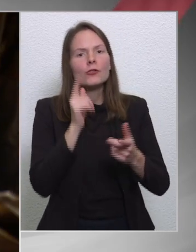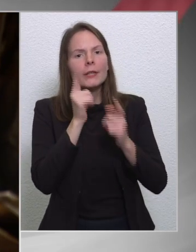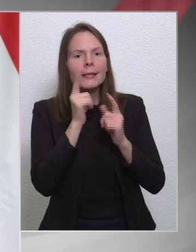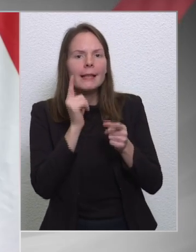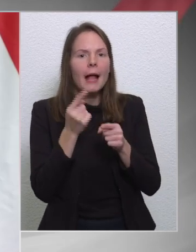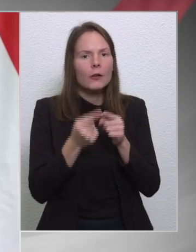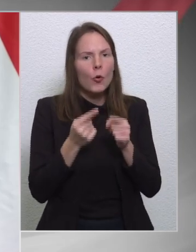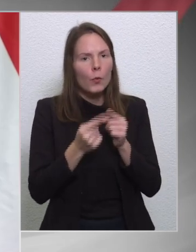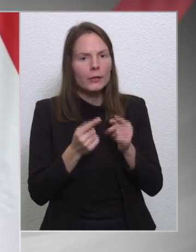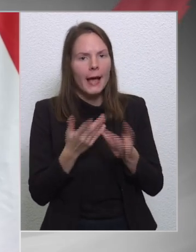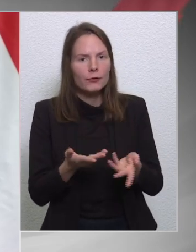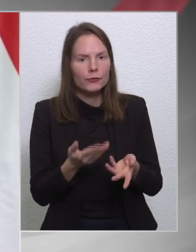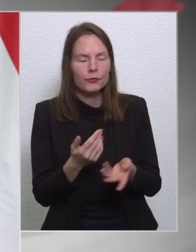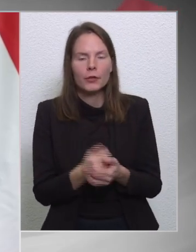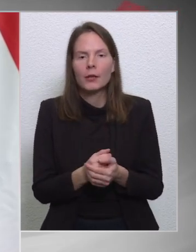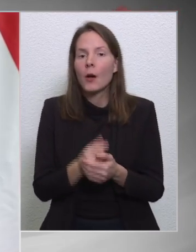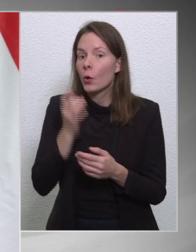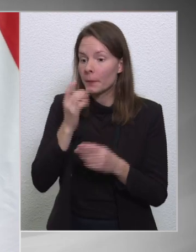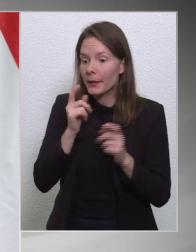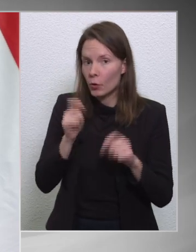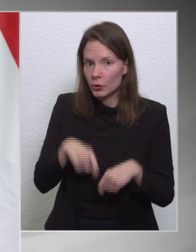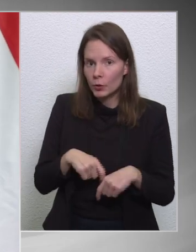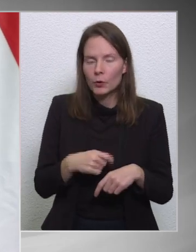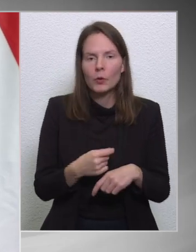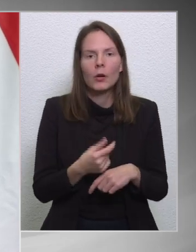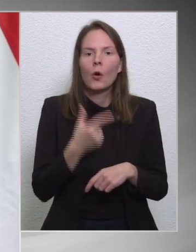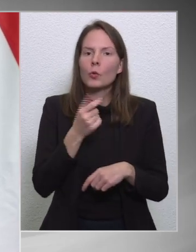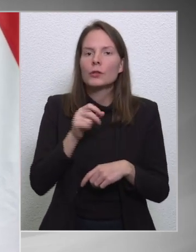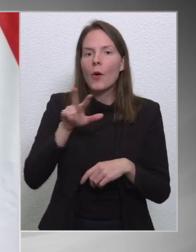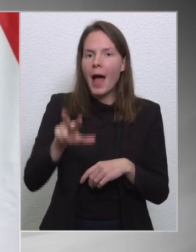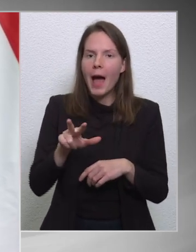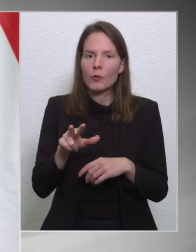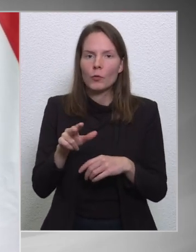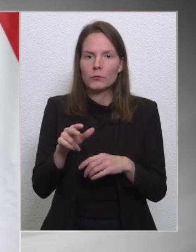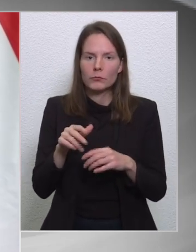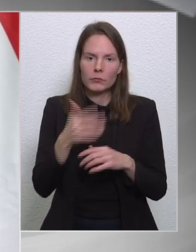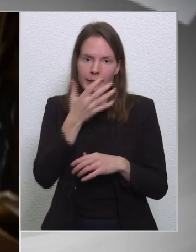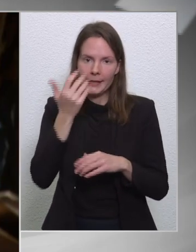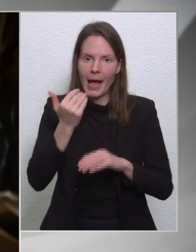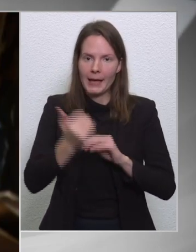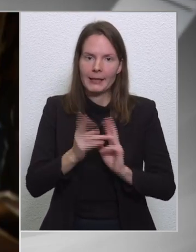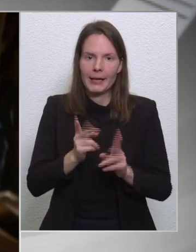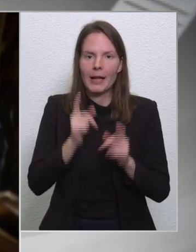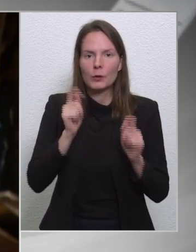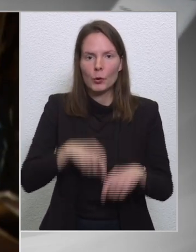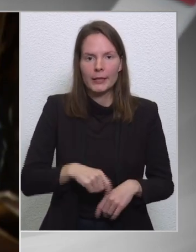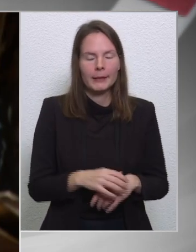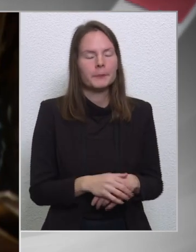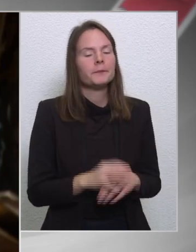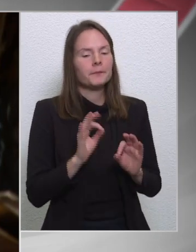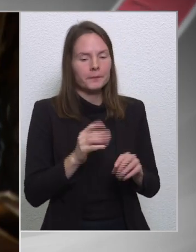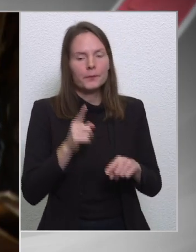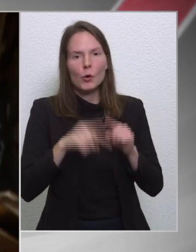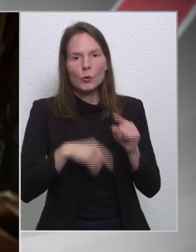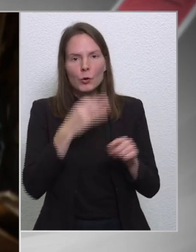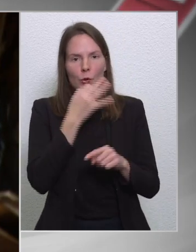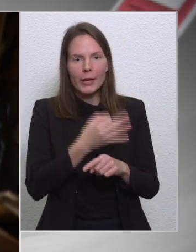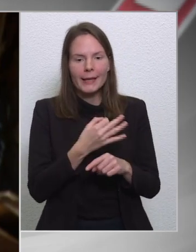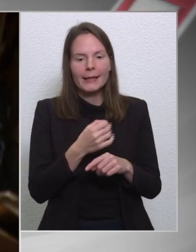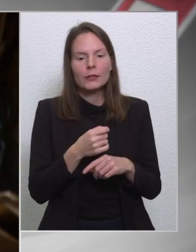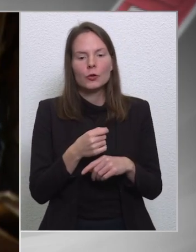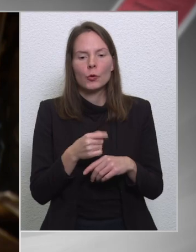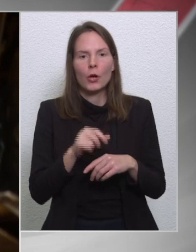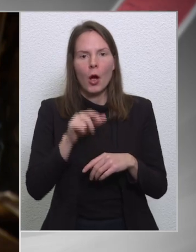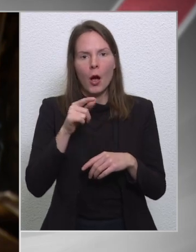Hogy mikor döntünk el? Hát, hogy ilyen. Szóval három nyaráig ráérünk dönteni. Jó. Utolsó kérdés munkról az az lenne, hogy a három befogyasztani